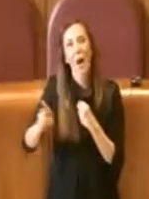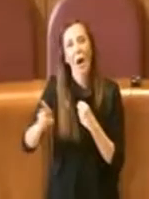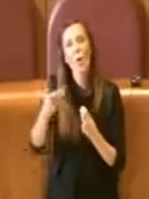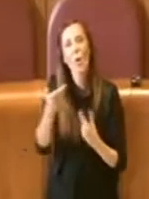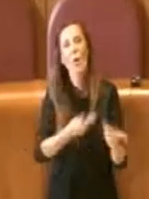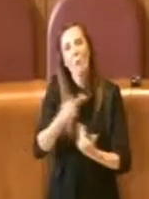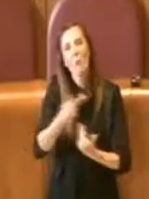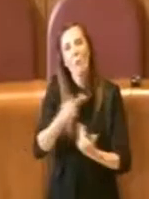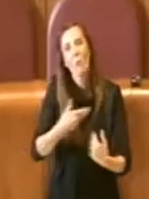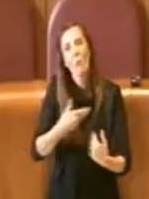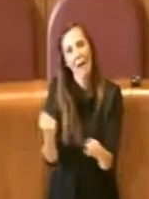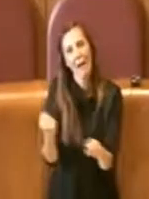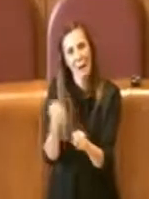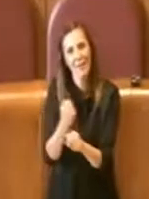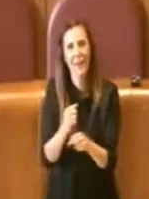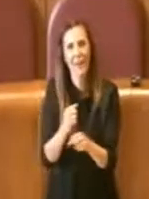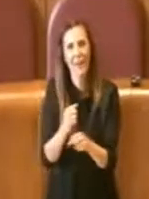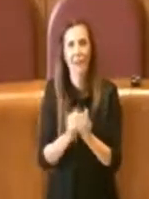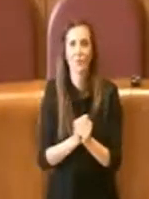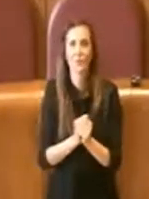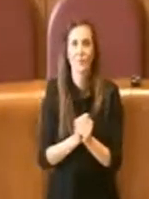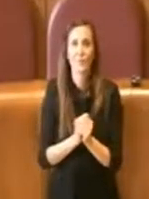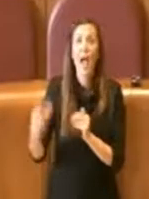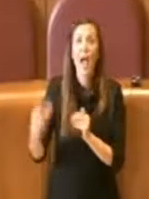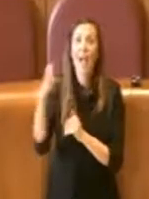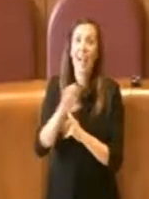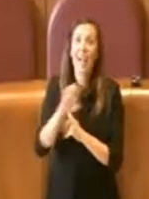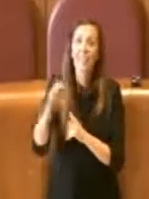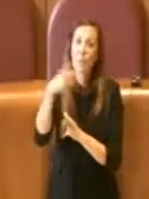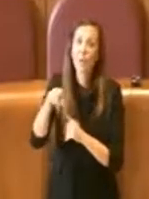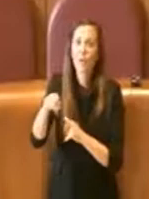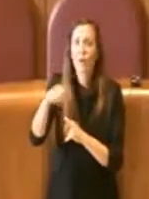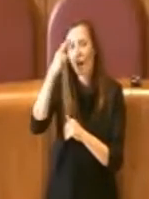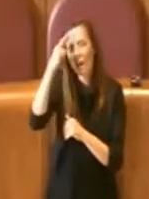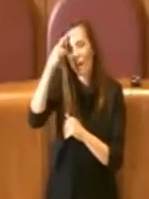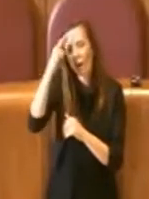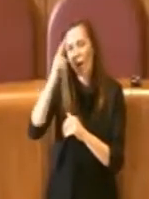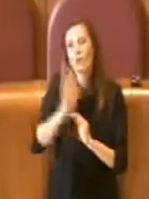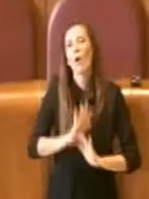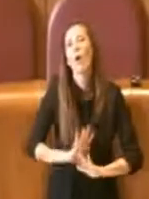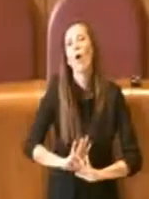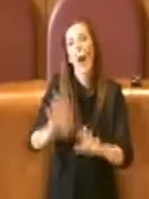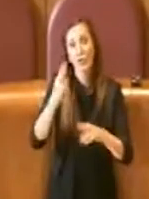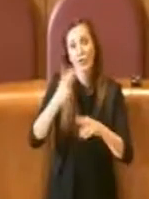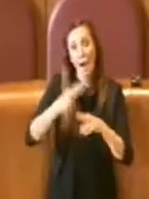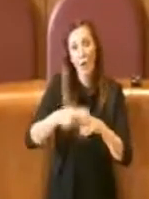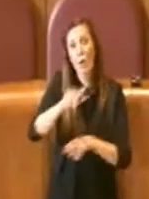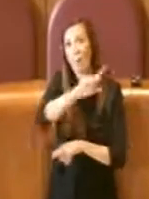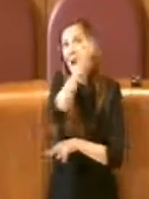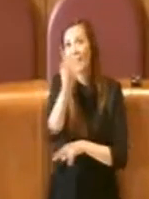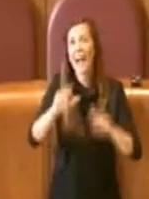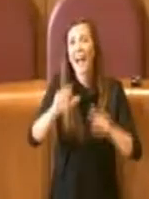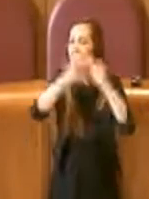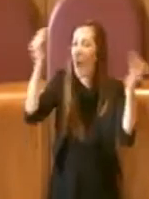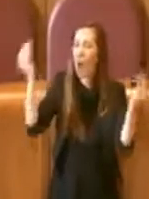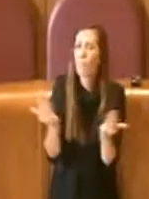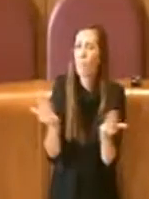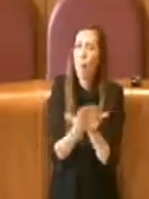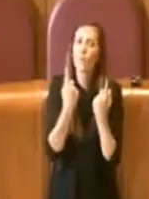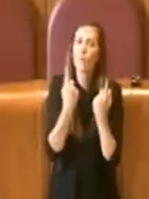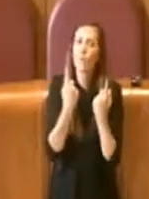collaborato. Enio Morricone lascia il suo ricordo a Roma, all'Italia, al mondo intero, nel settore musicale e